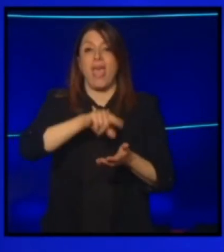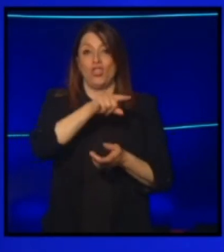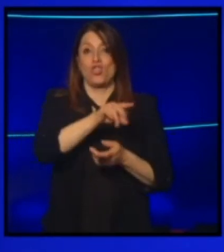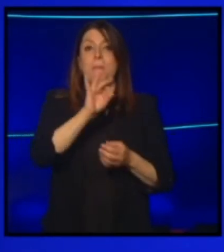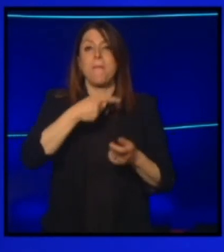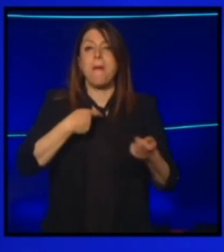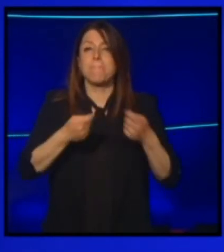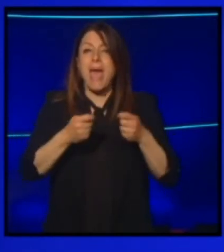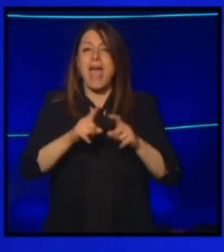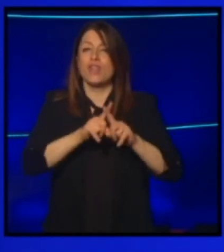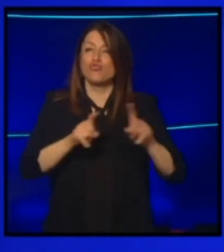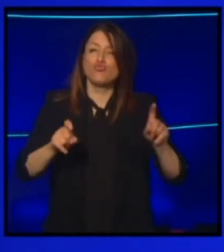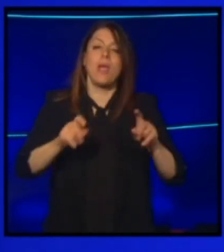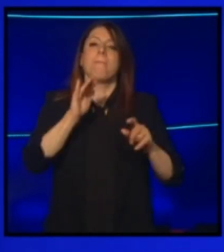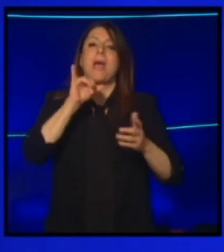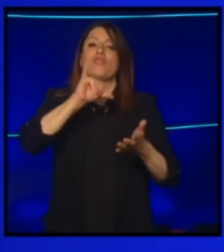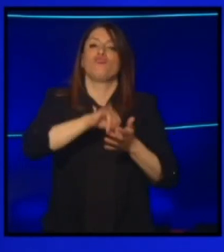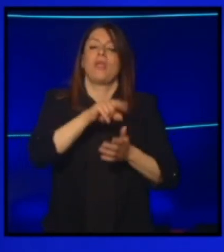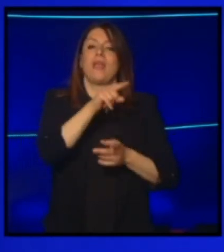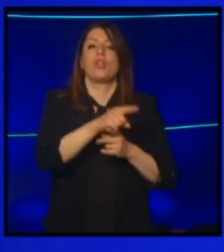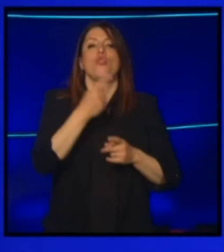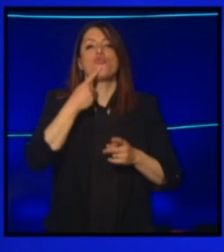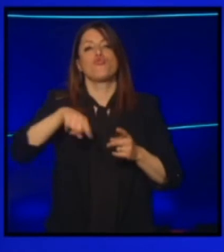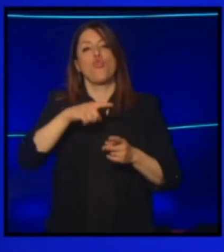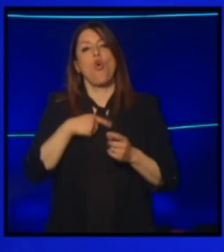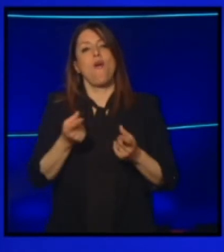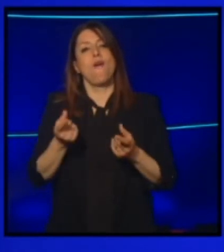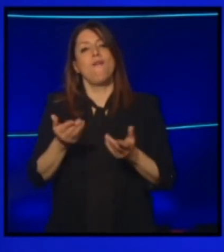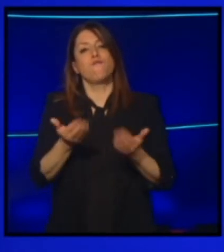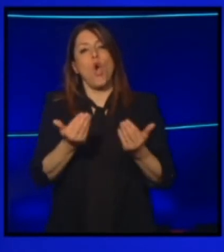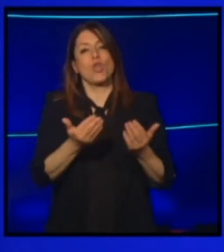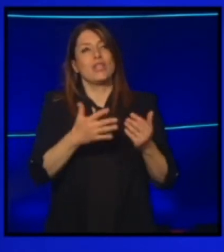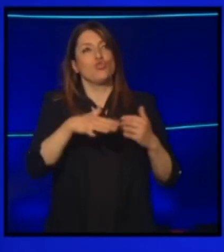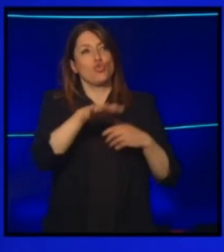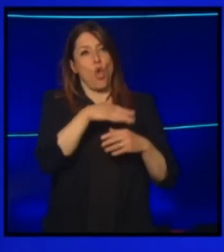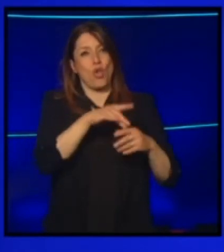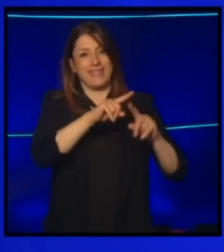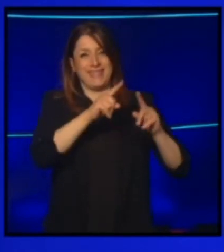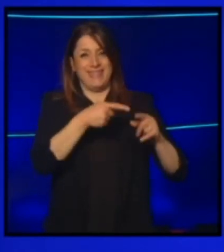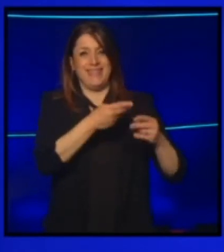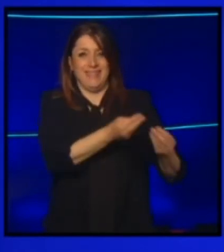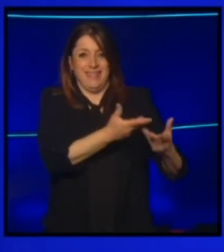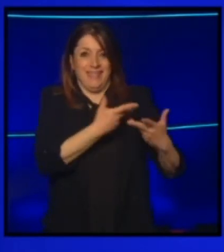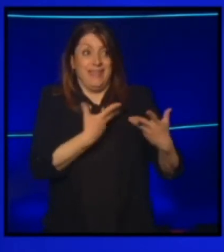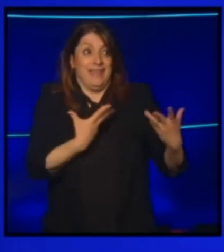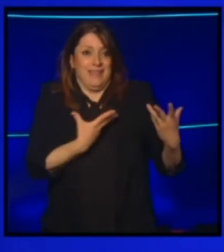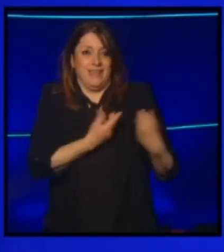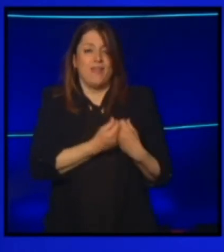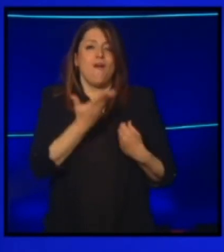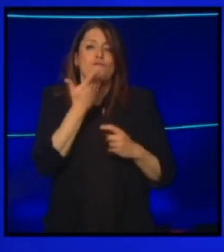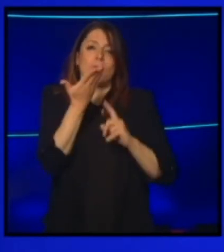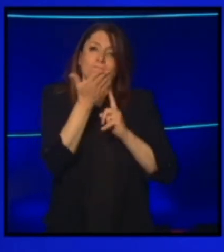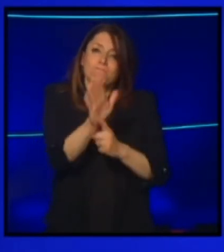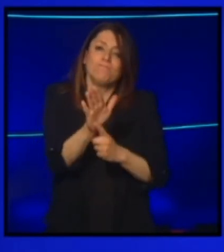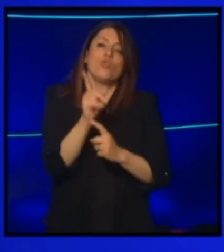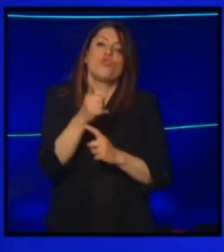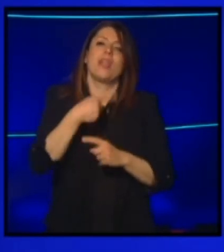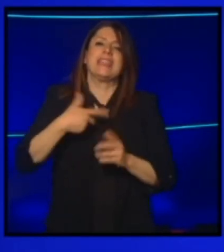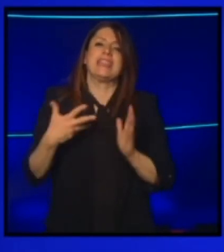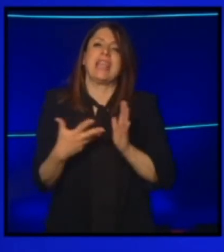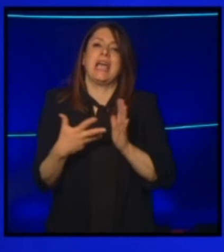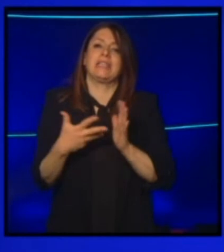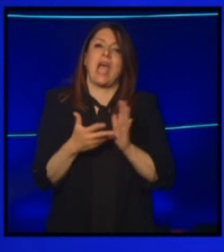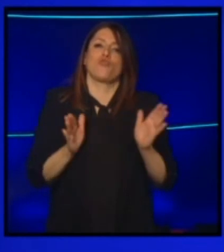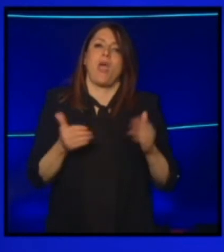eravamo disposti, insieme ai nostri fornitori, a far capire il nostro disagio che sta la categoria avendo. Mentre